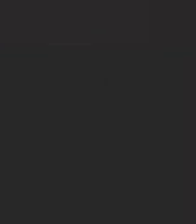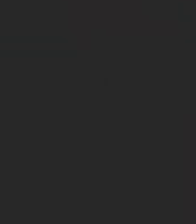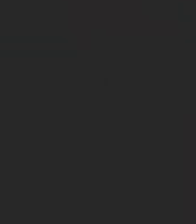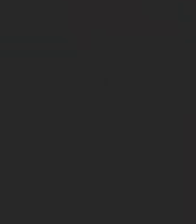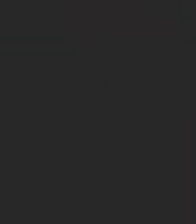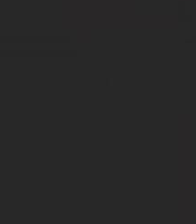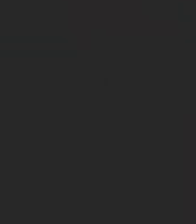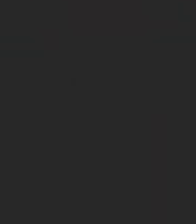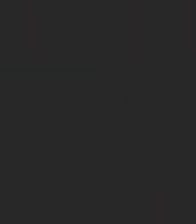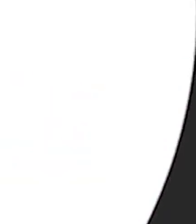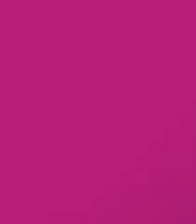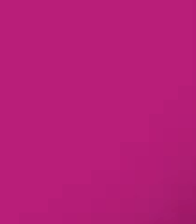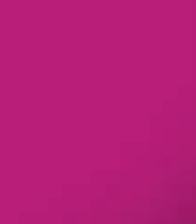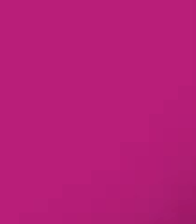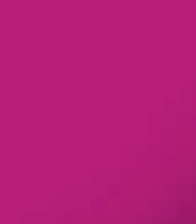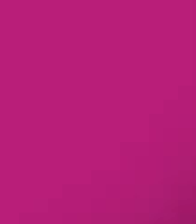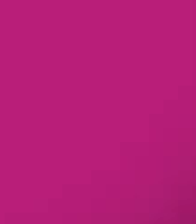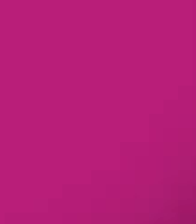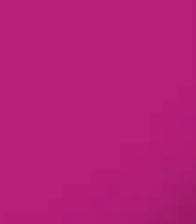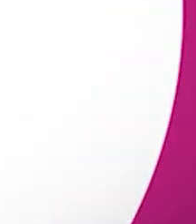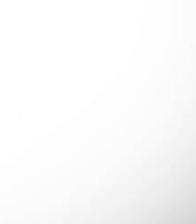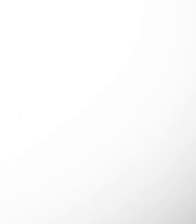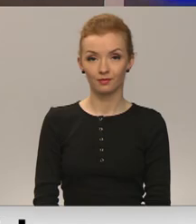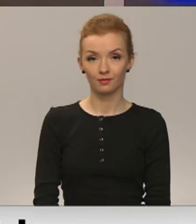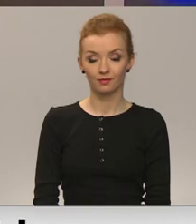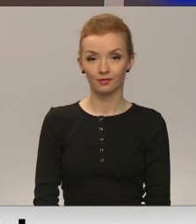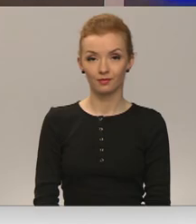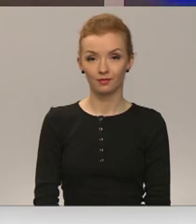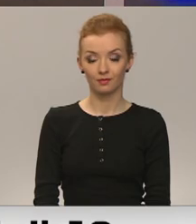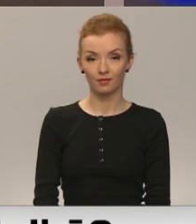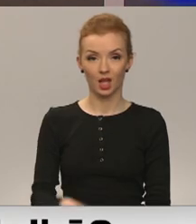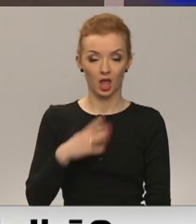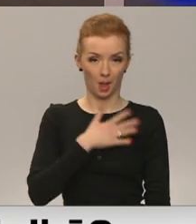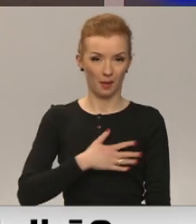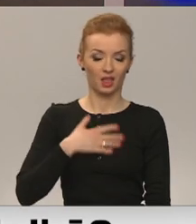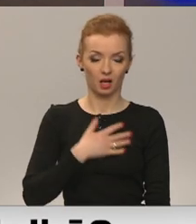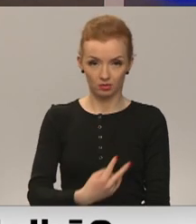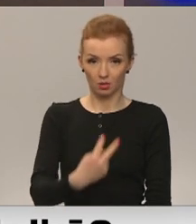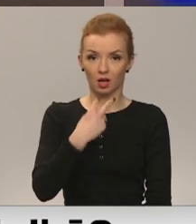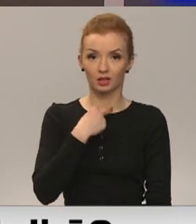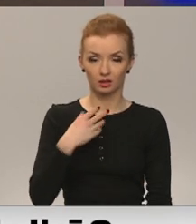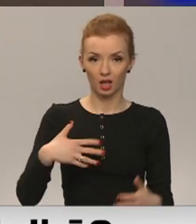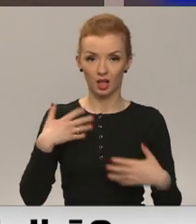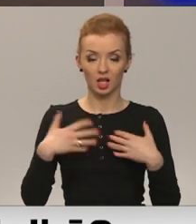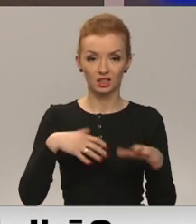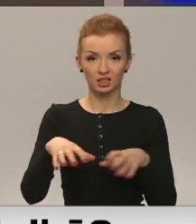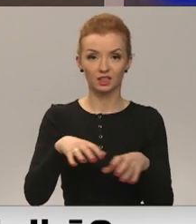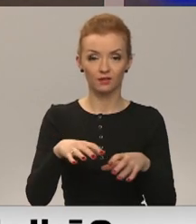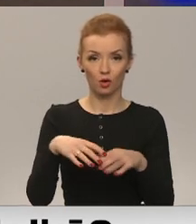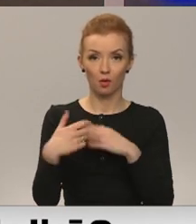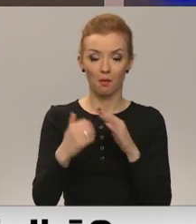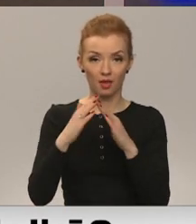Re! Viss ēters ir te! Nepatīkams pārsteigums satraucas dzīvnieku patvērsmes.